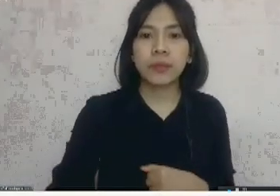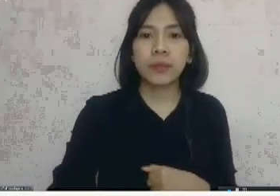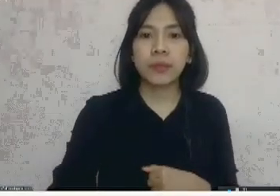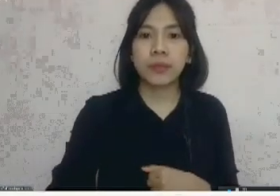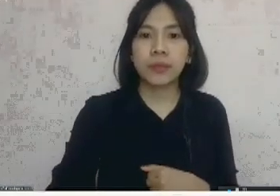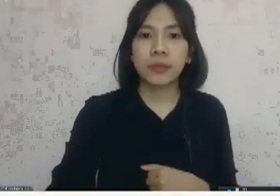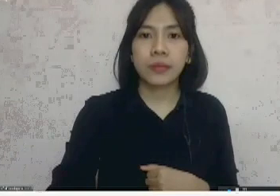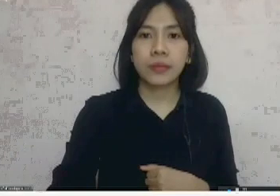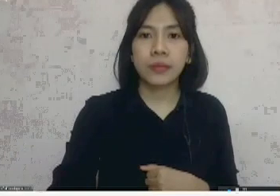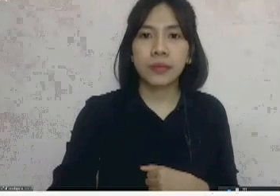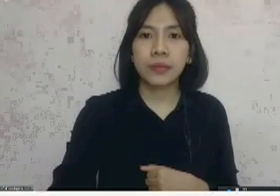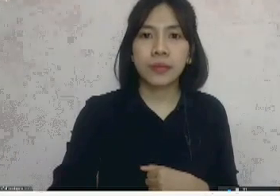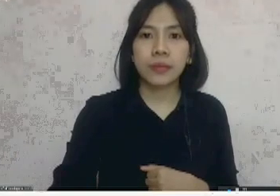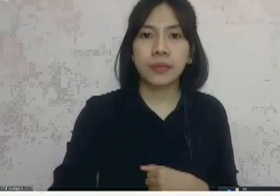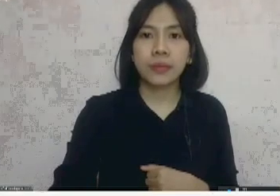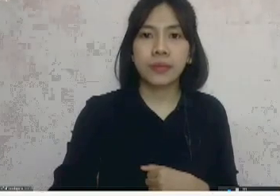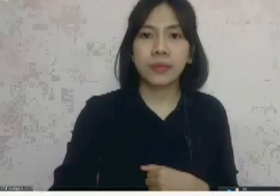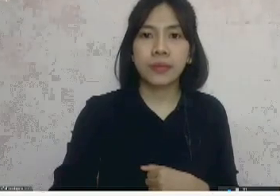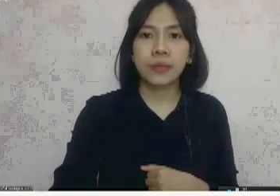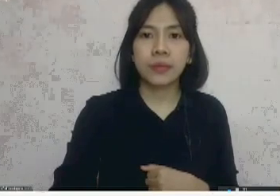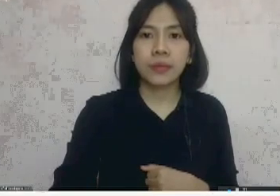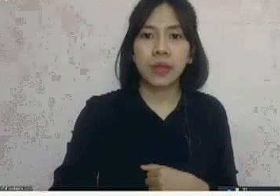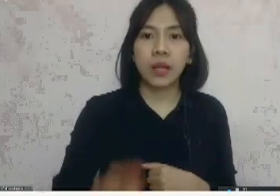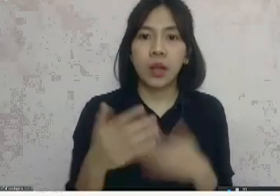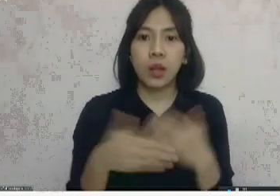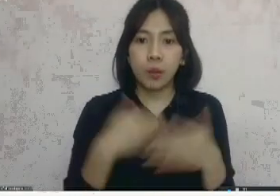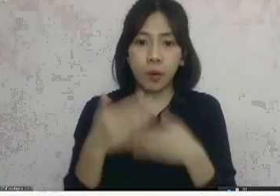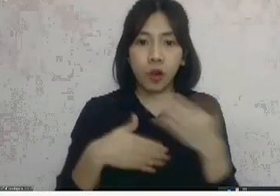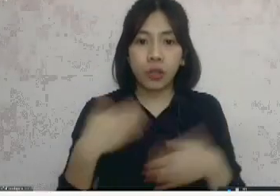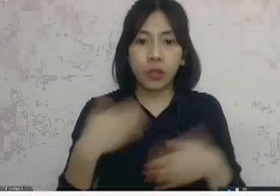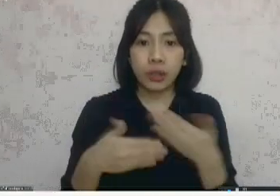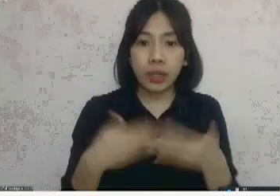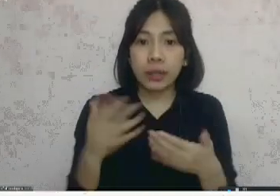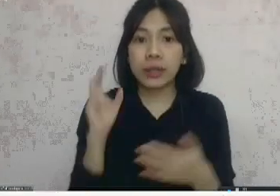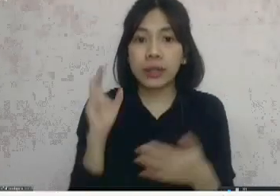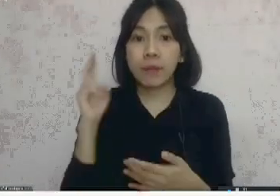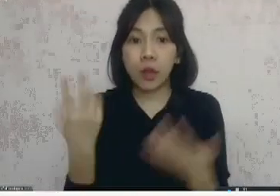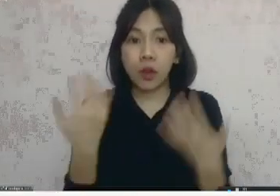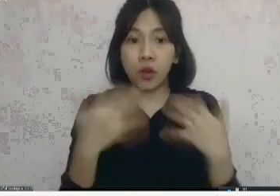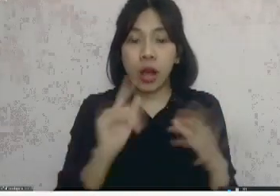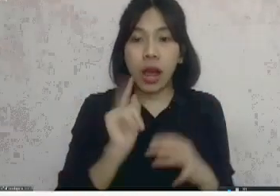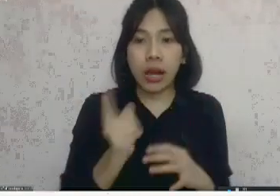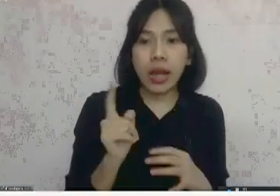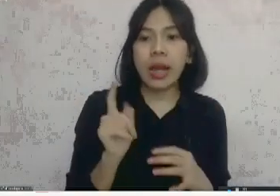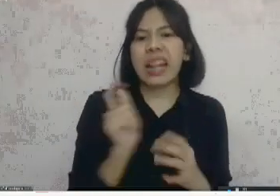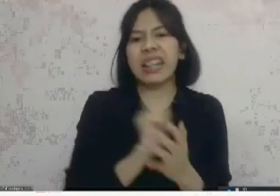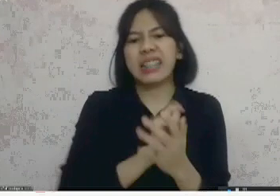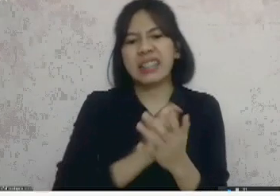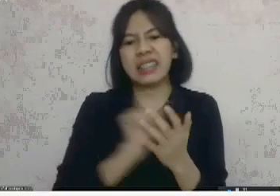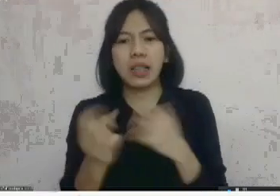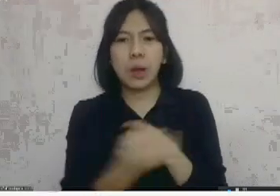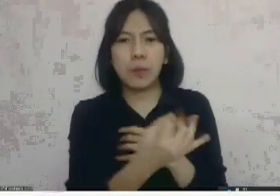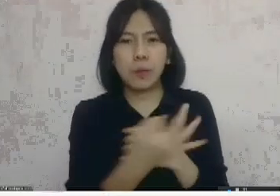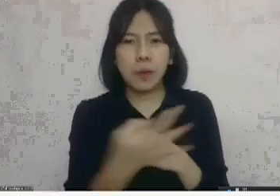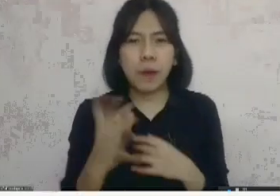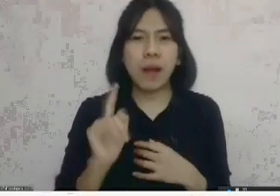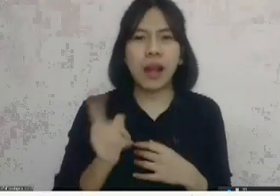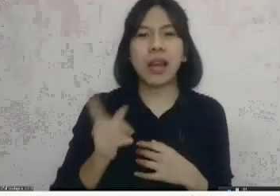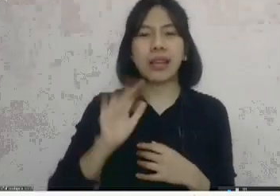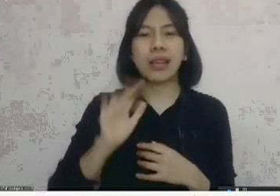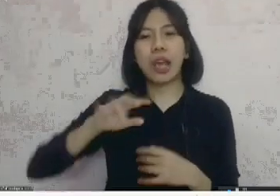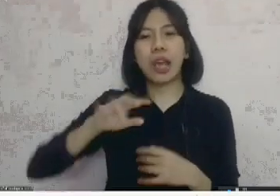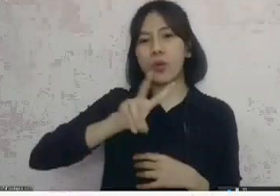nah ketika proses kemarin itu sebetulnya ada beberapa catatan sih baik ketika 2017 atau 2018